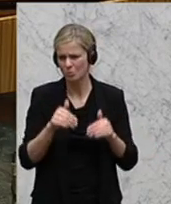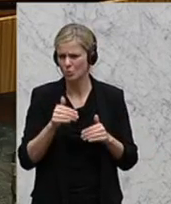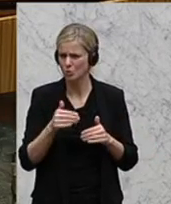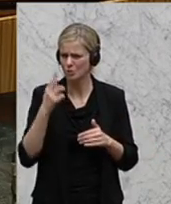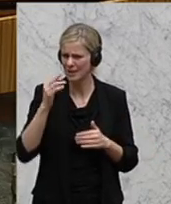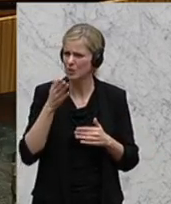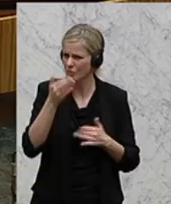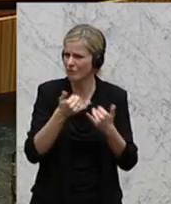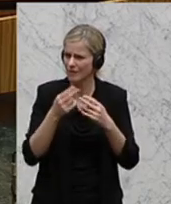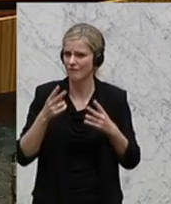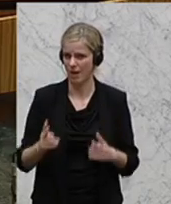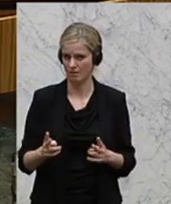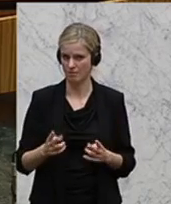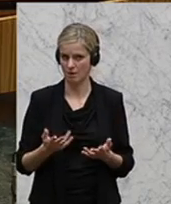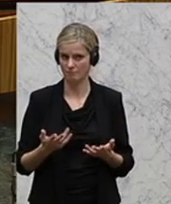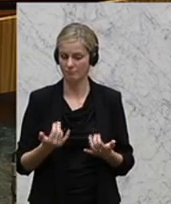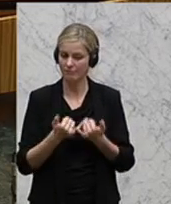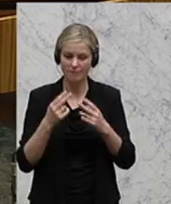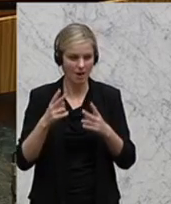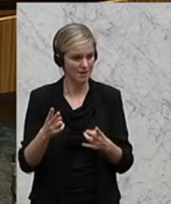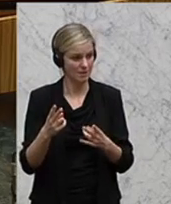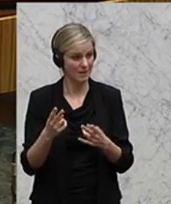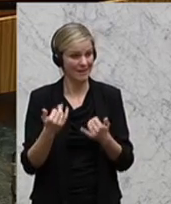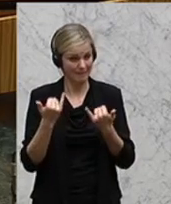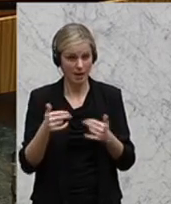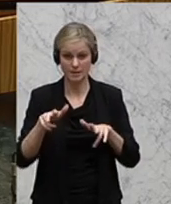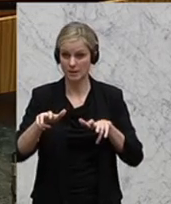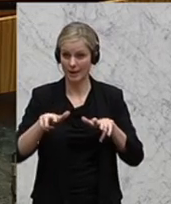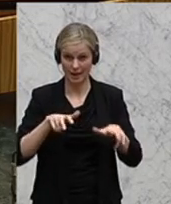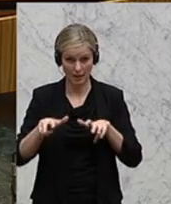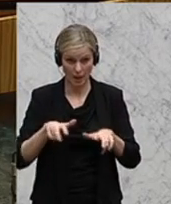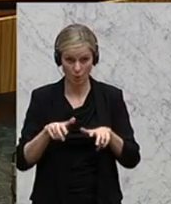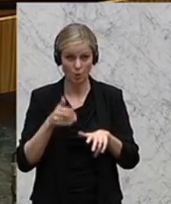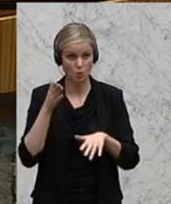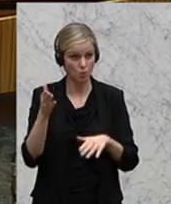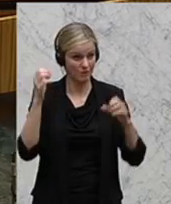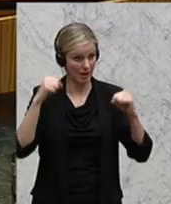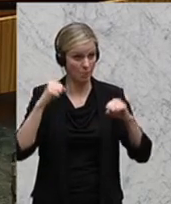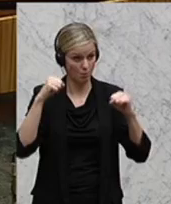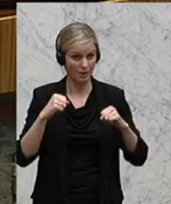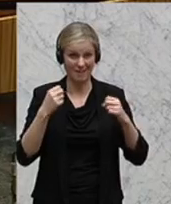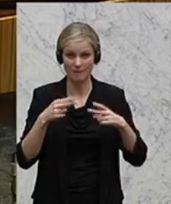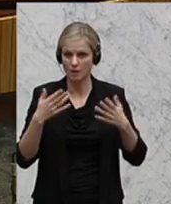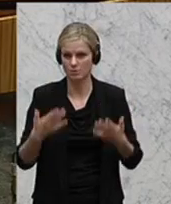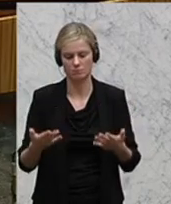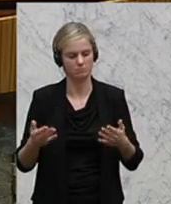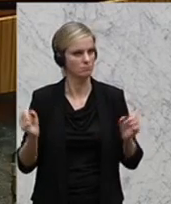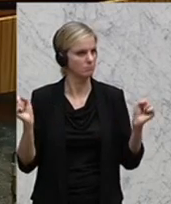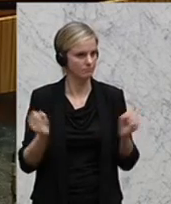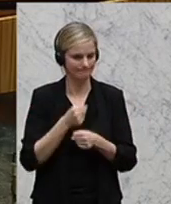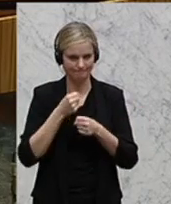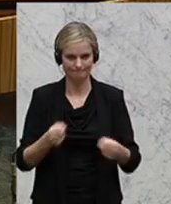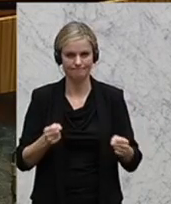Diese Art von Regierung ist der Republik nicht zumutbar. Wir werden noch größere Krisen erleben.